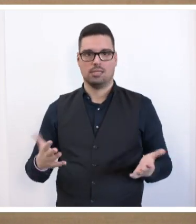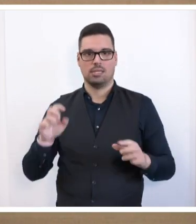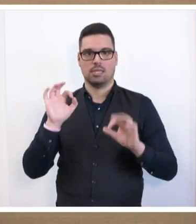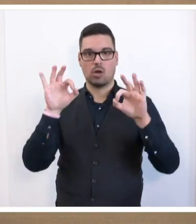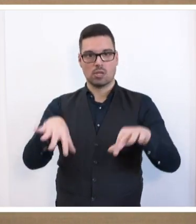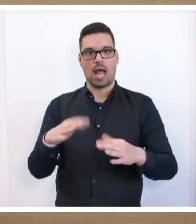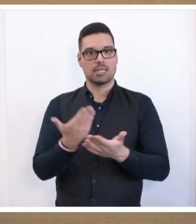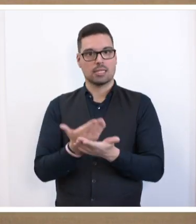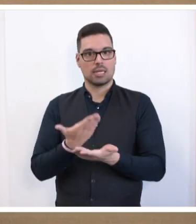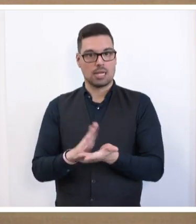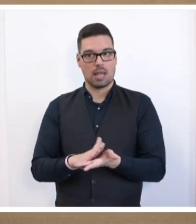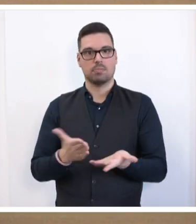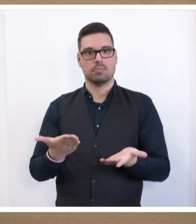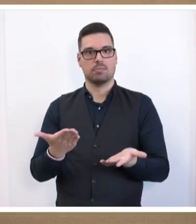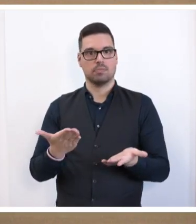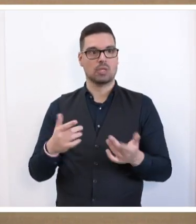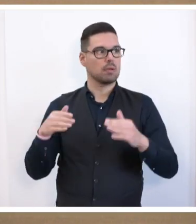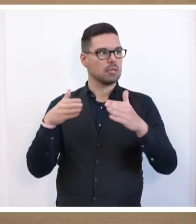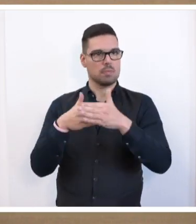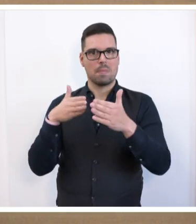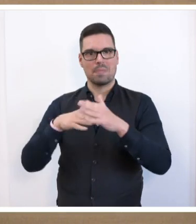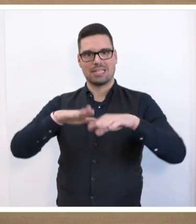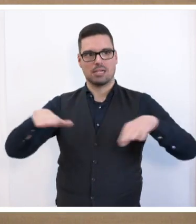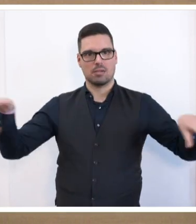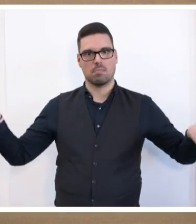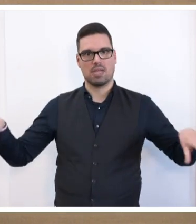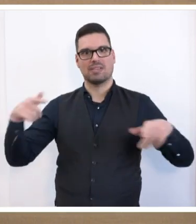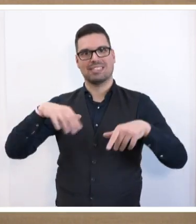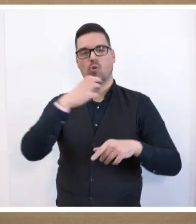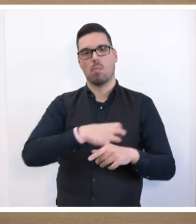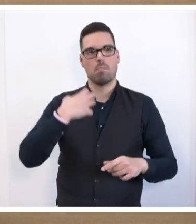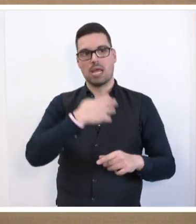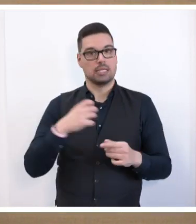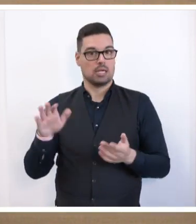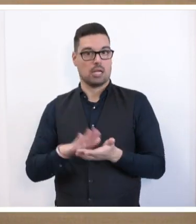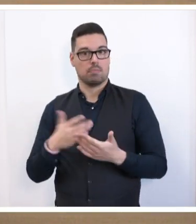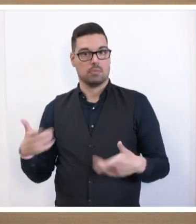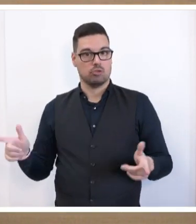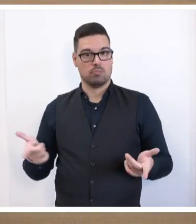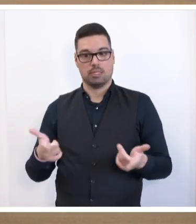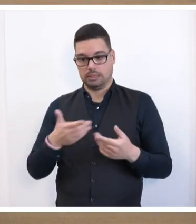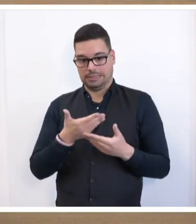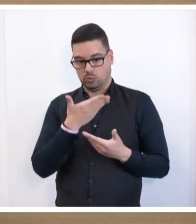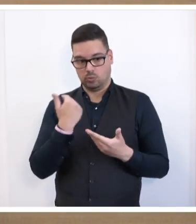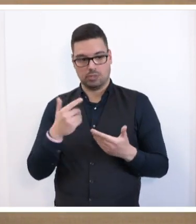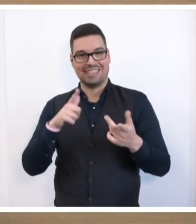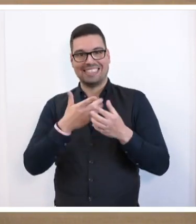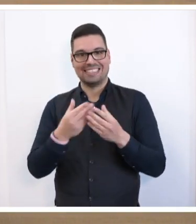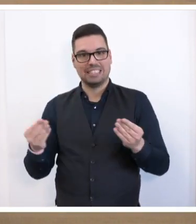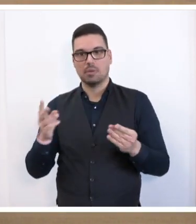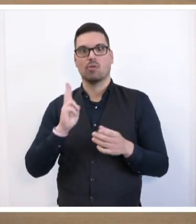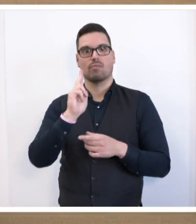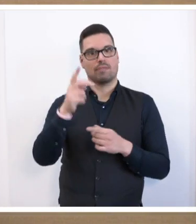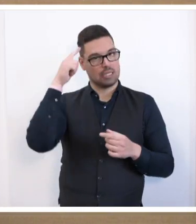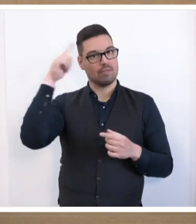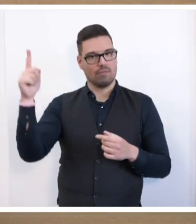Ertrinkenden im Mittelmeer oder verunglückte Schleuserbusse wie die Woche in Bayern wird es da nicht mehr geben. Denn niemand macht sich auf den Weg, wenn